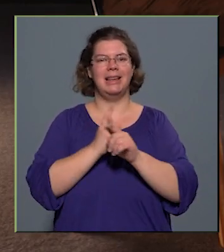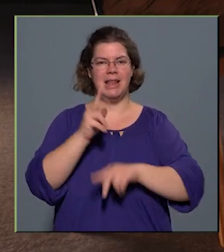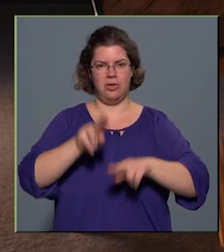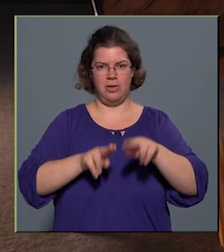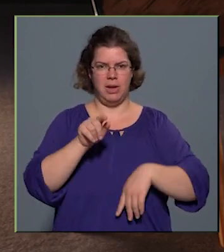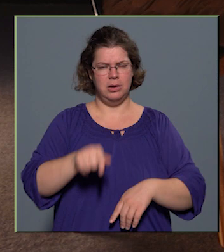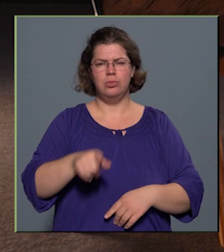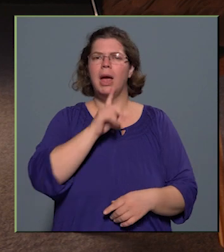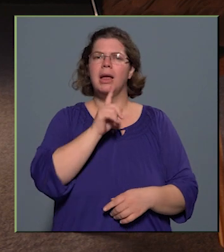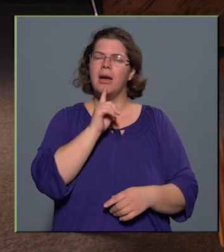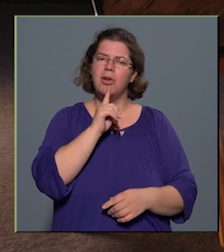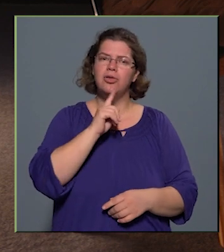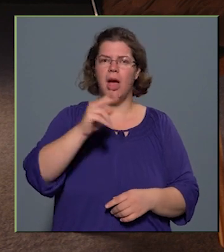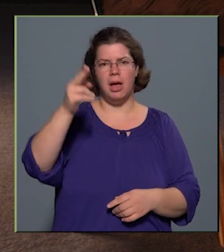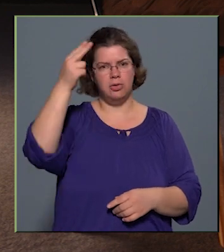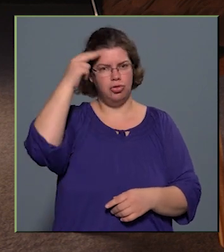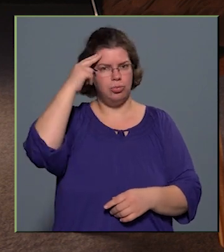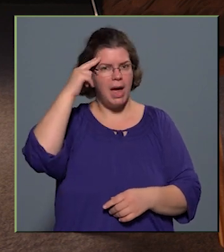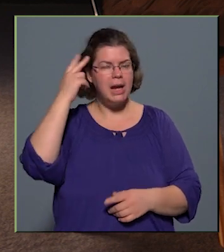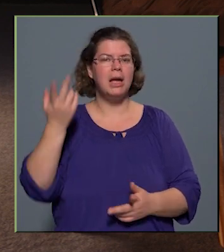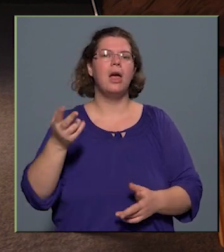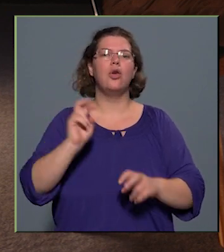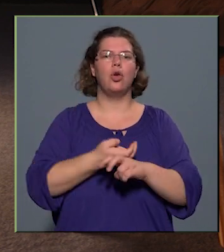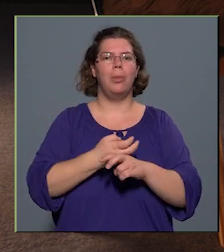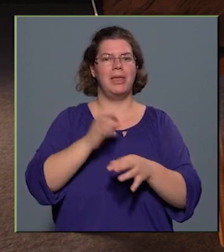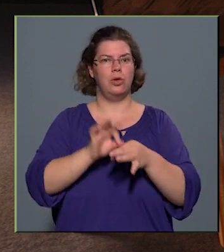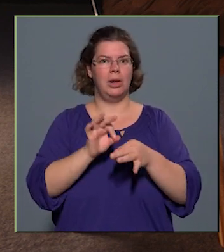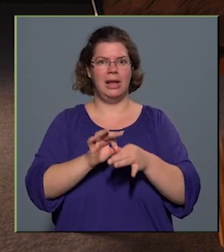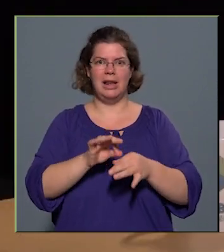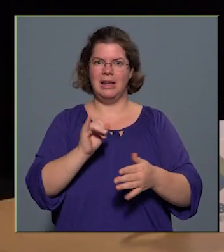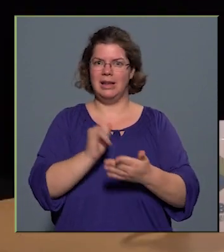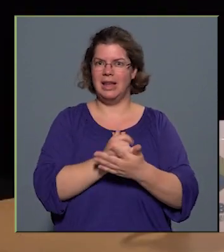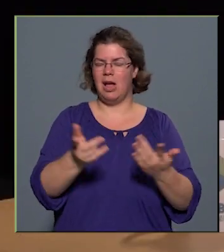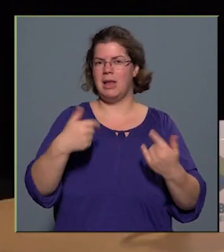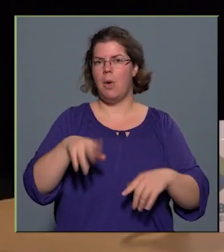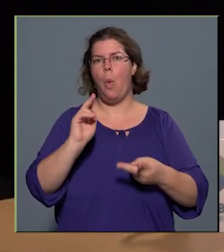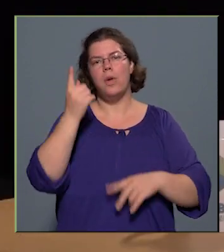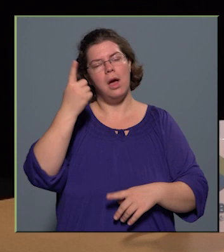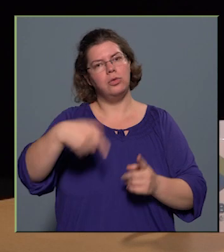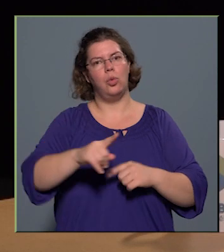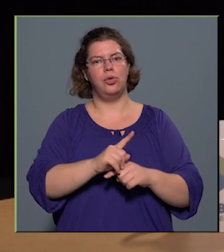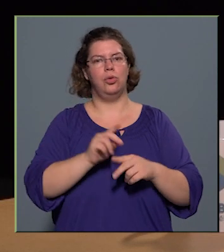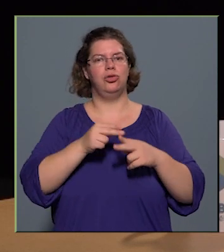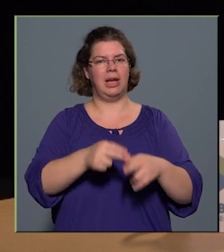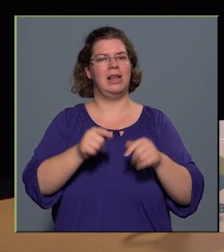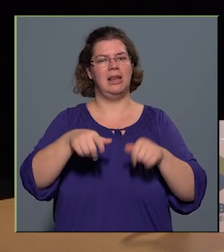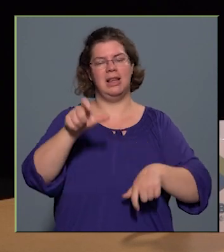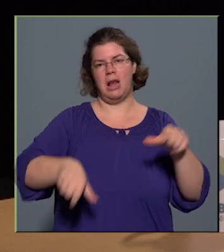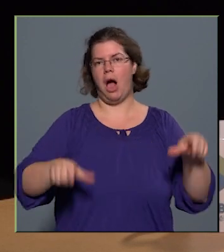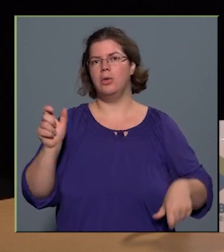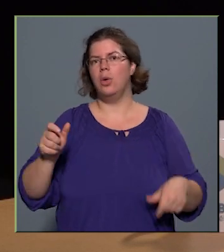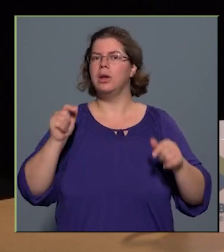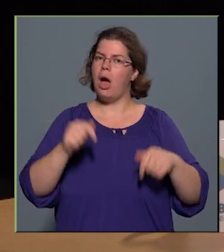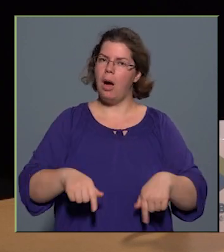kevesen ismerik kőbánya történetit igazából, hogyan tudjuk segíteni az itt lakókat abban,